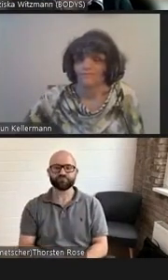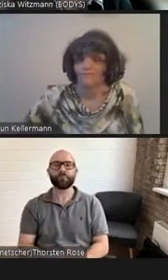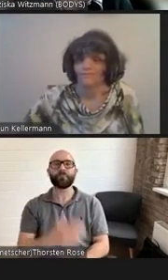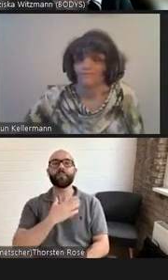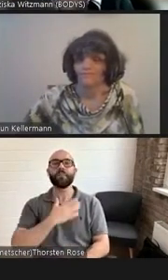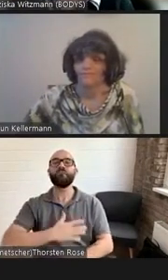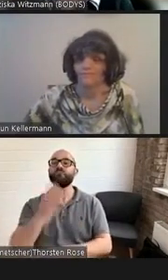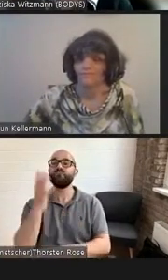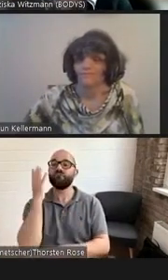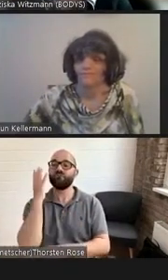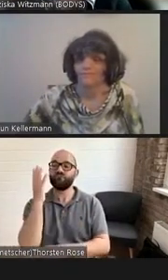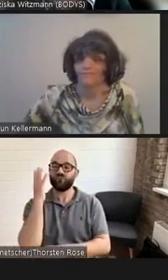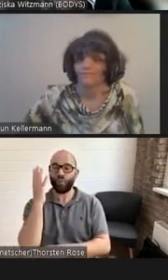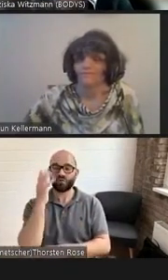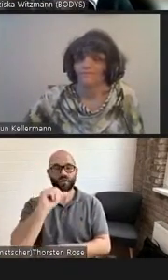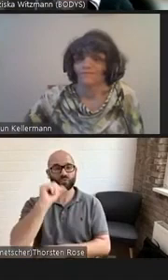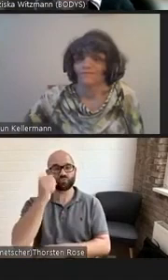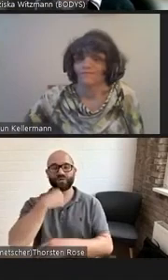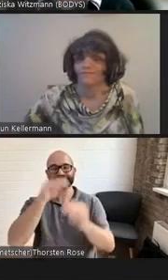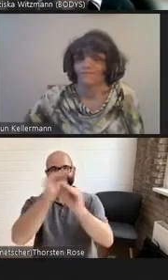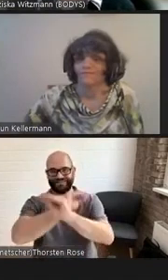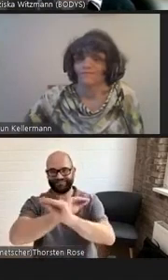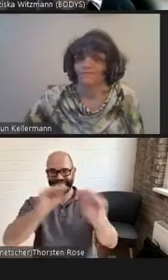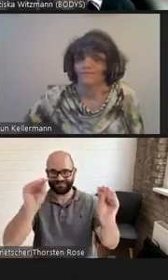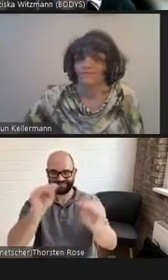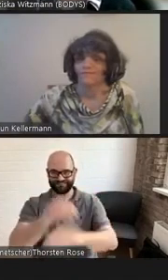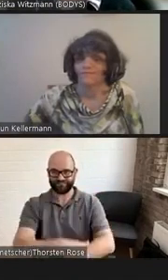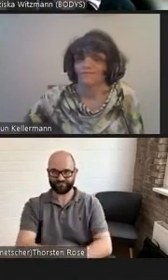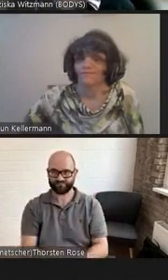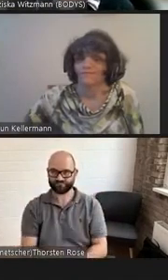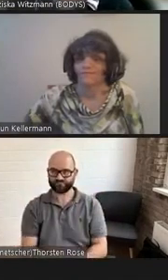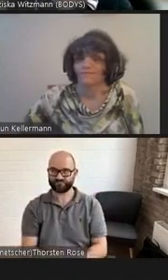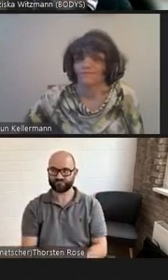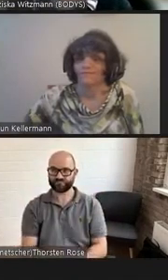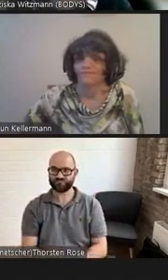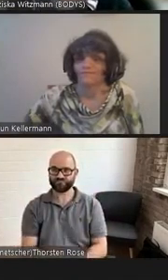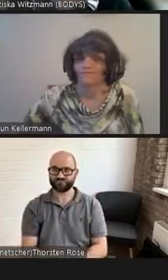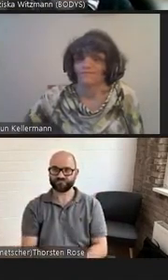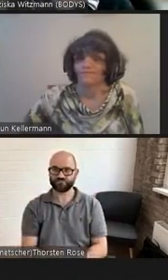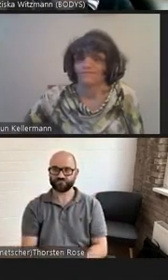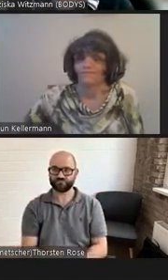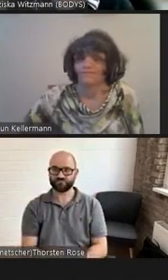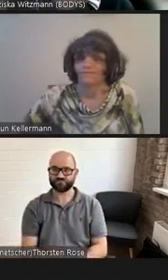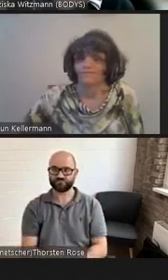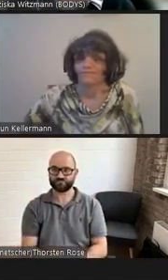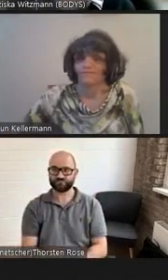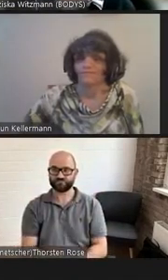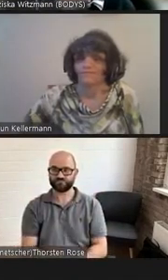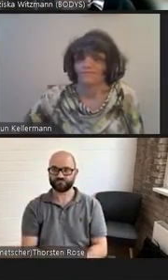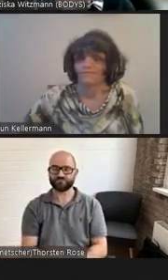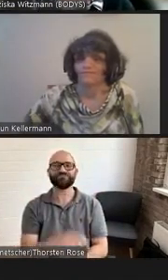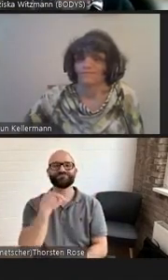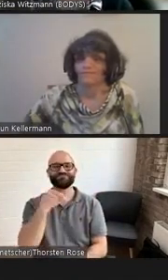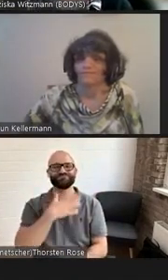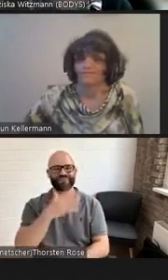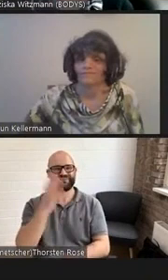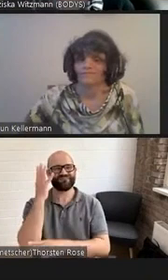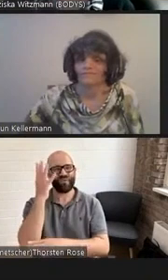einem Hinweis beginnen. Der Vortrag enthält verschiedene Punkte, die für